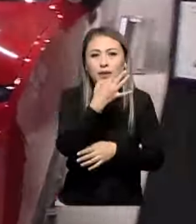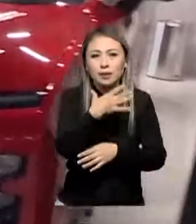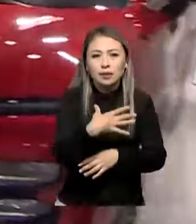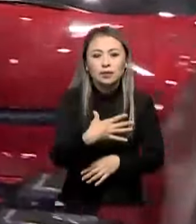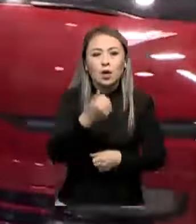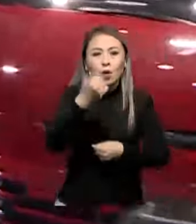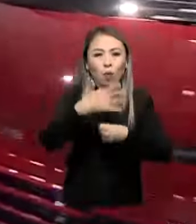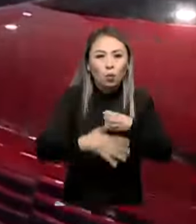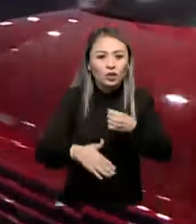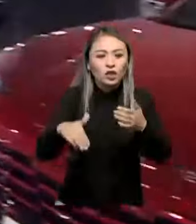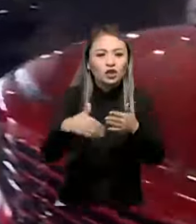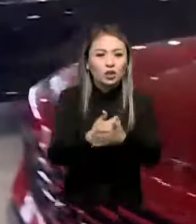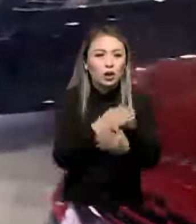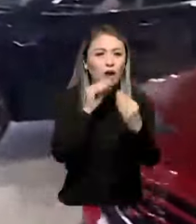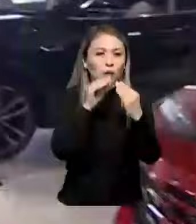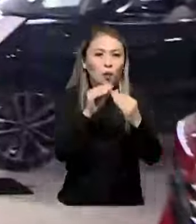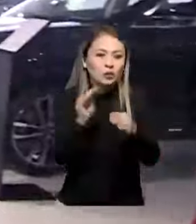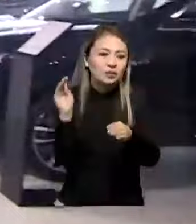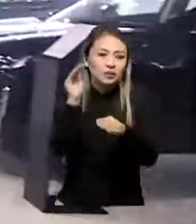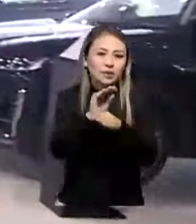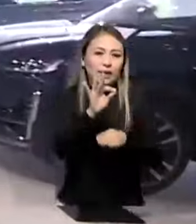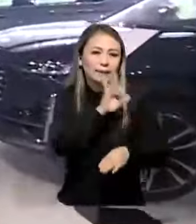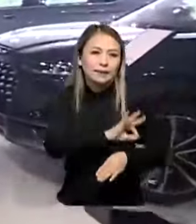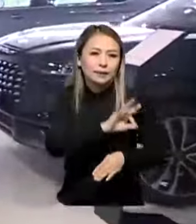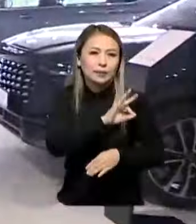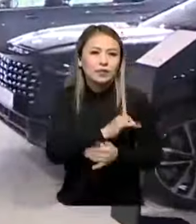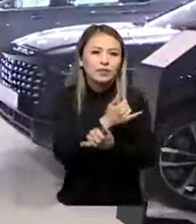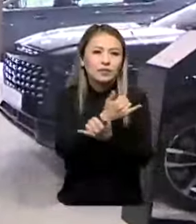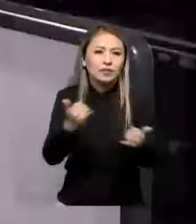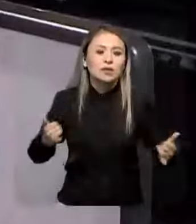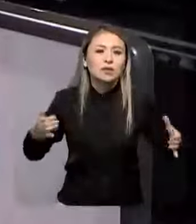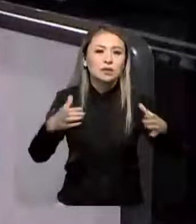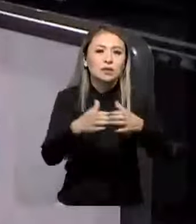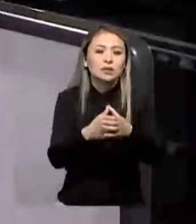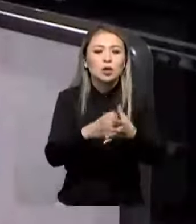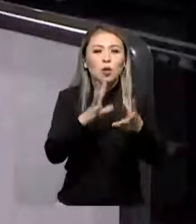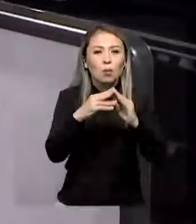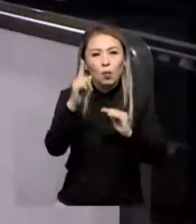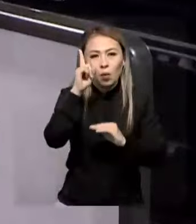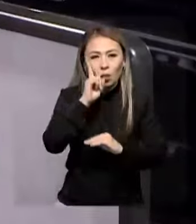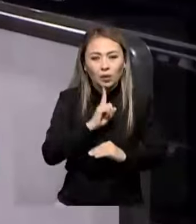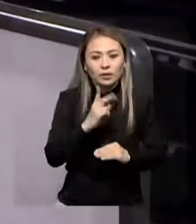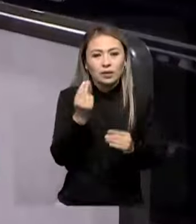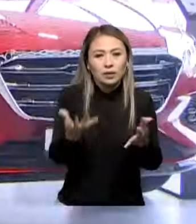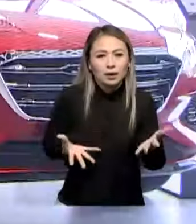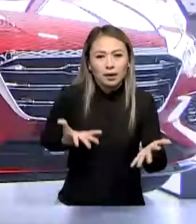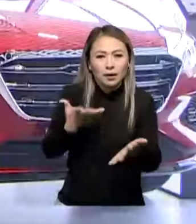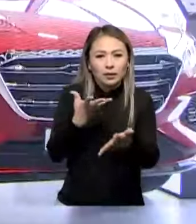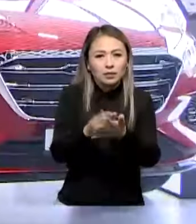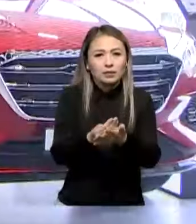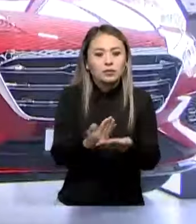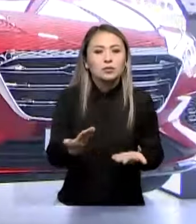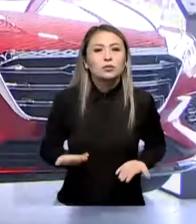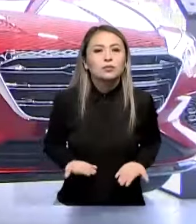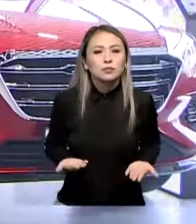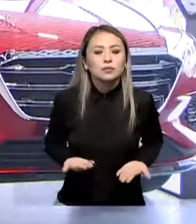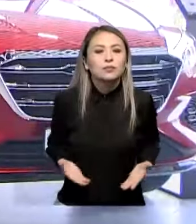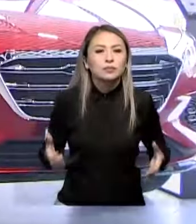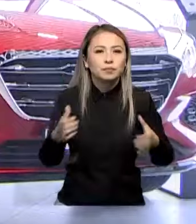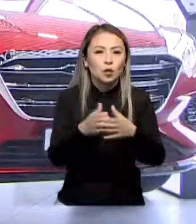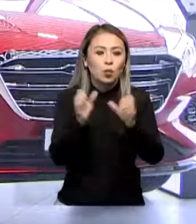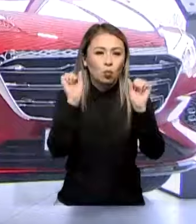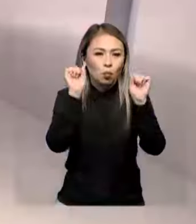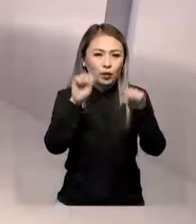Орталықта жаңа көліктермен қоса, тиімді ұсынстарды бар. Таңдаған тұлпарды ұңғайлық, қаржылық қызметпен жылдам сатып алуға болып.